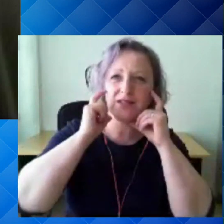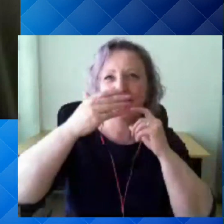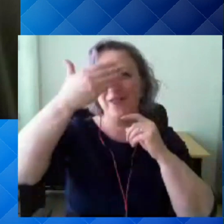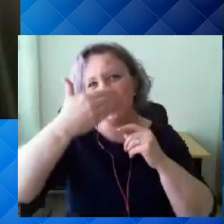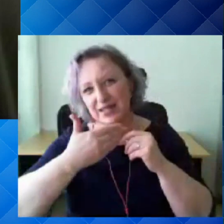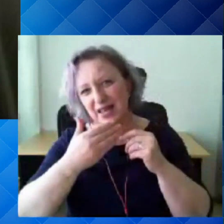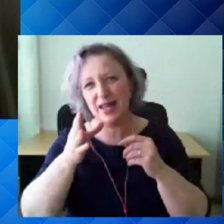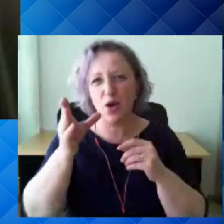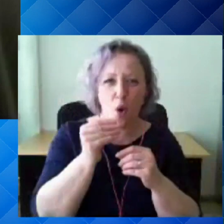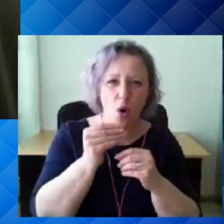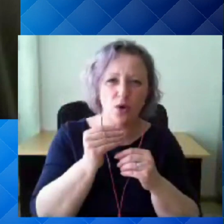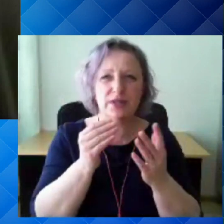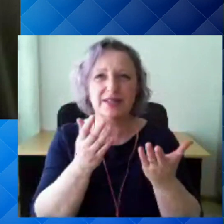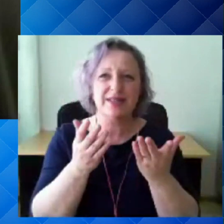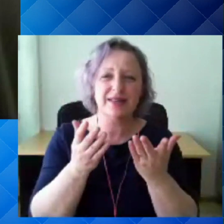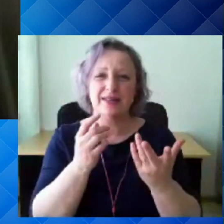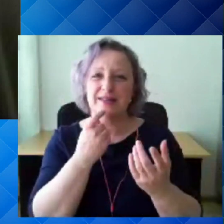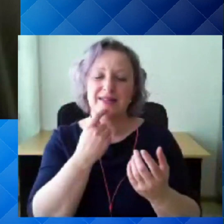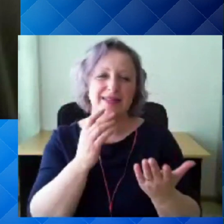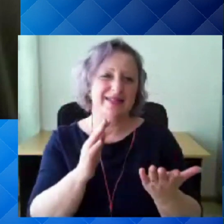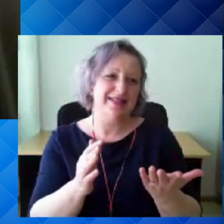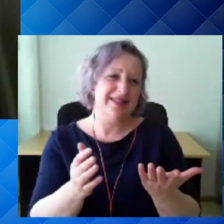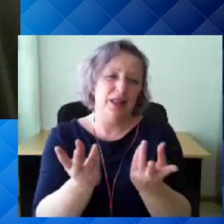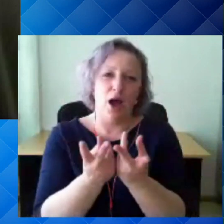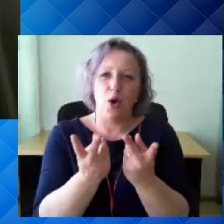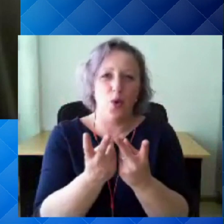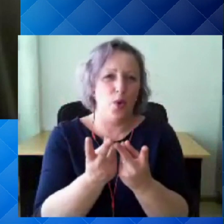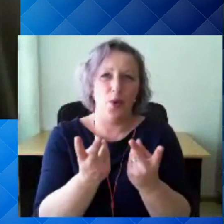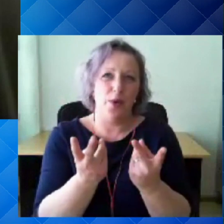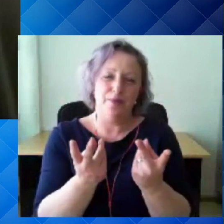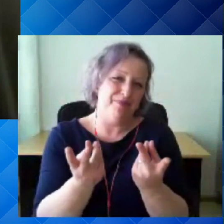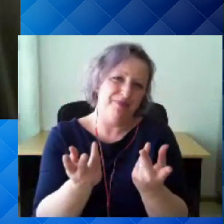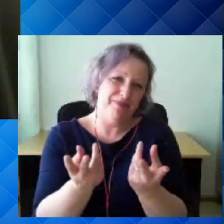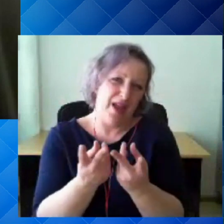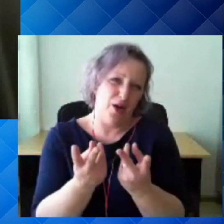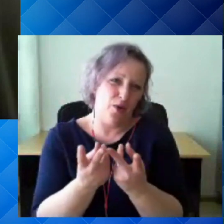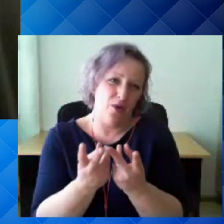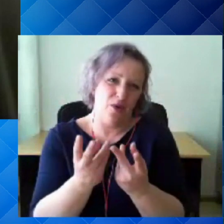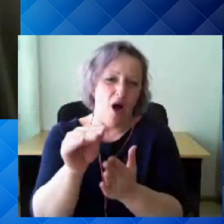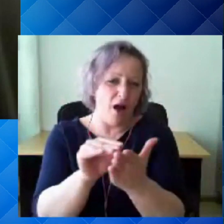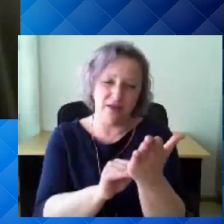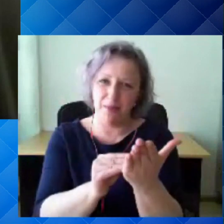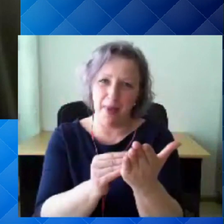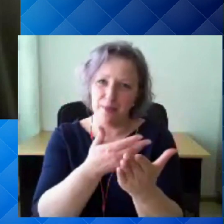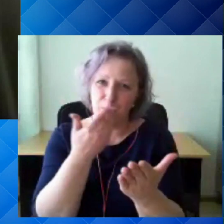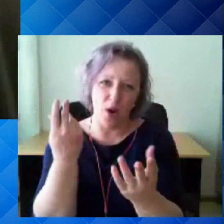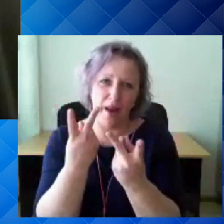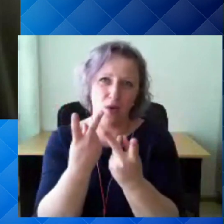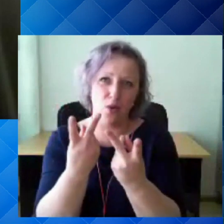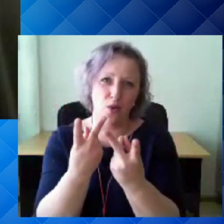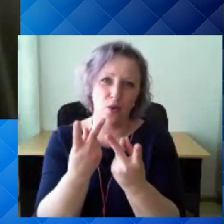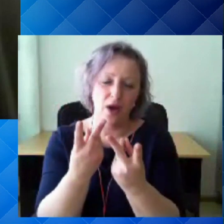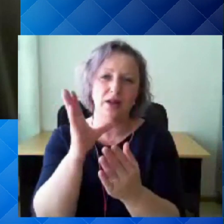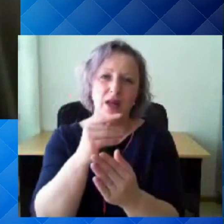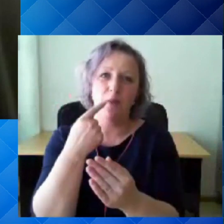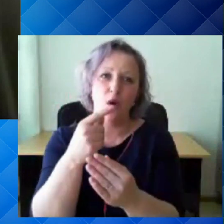Ta on küll täiendav meede, aga ei ole kindel, ja sest mõttes ei ole sellised andmeid ka, millele tugineda, et see nüüd